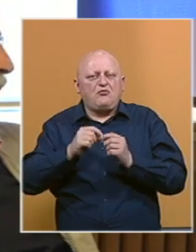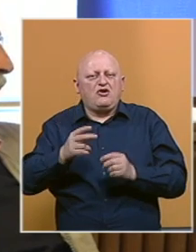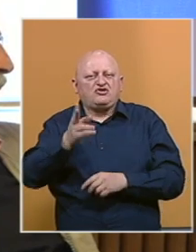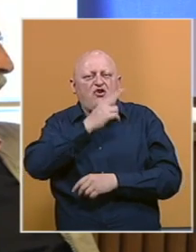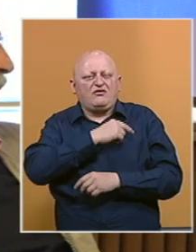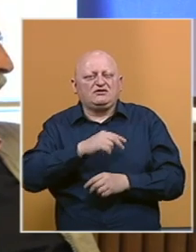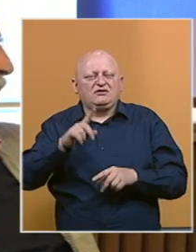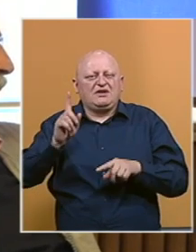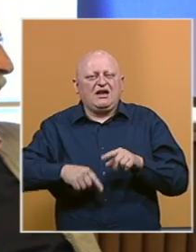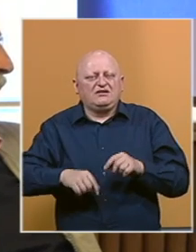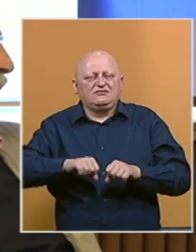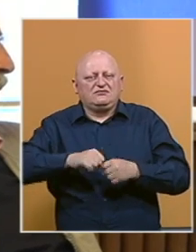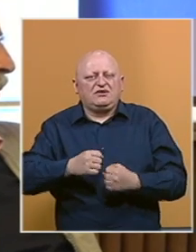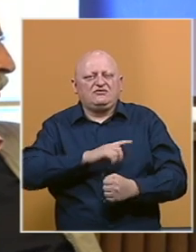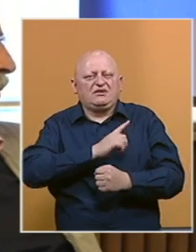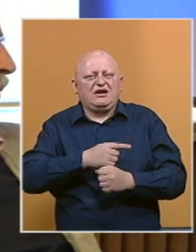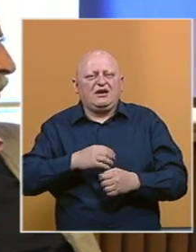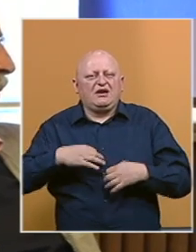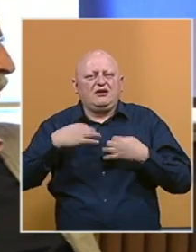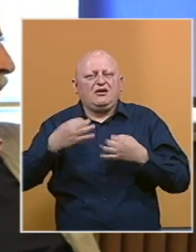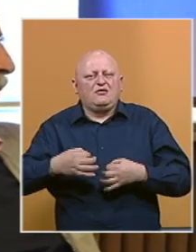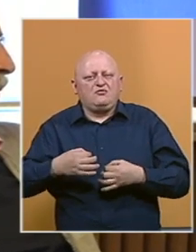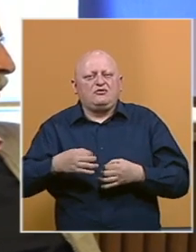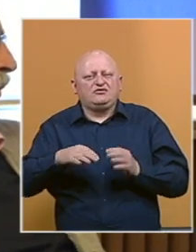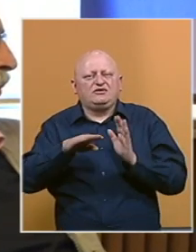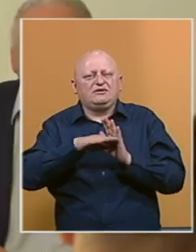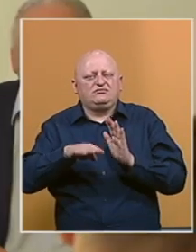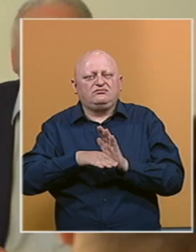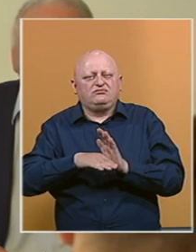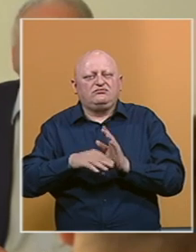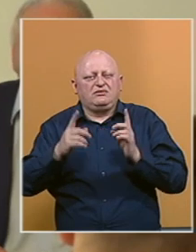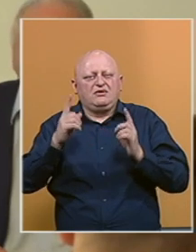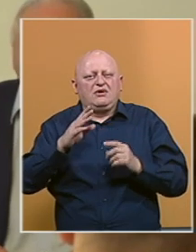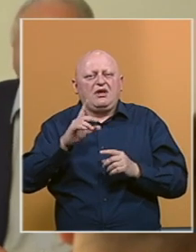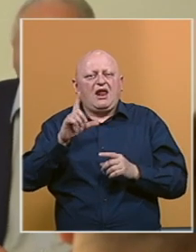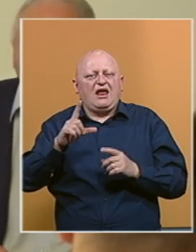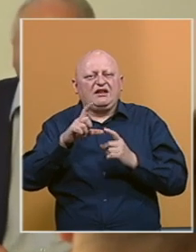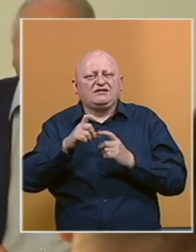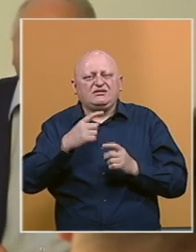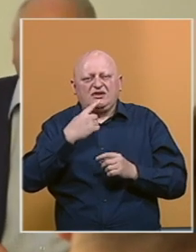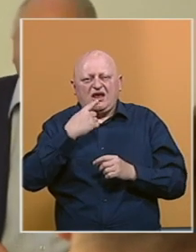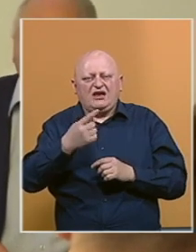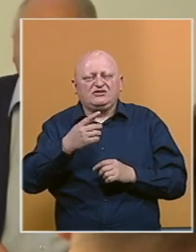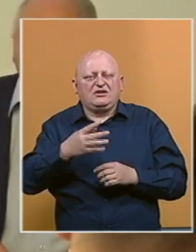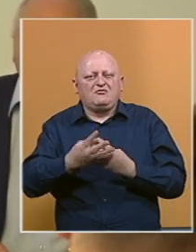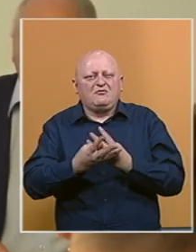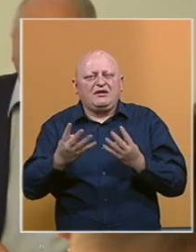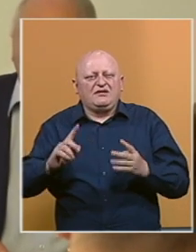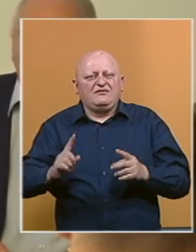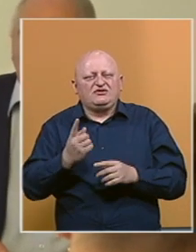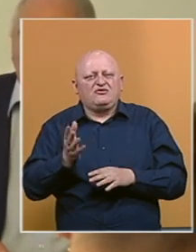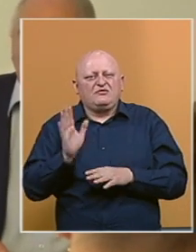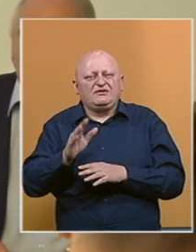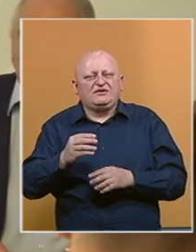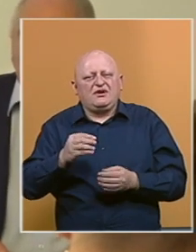ovloštenja i sankcionisanje destruktivnih snaga. I profesorica ustavnog prava Lada Sadiković osvrnula se na mandat